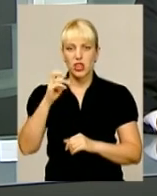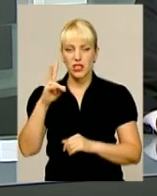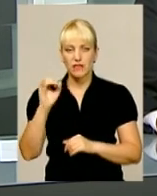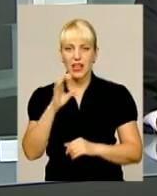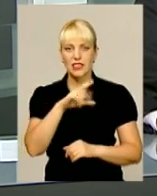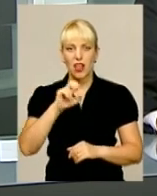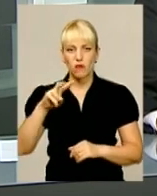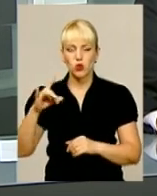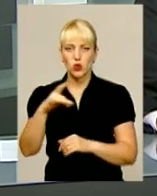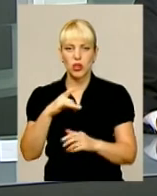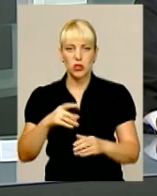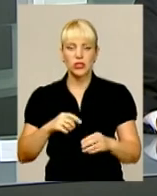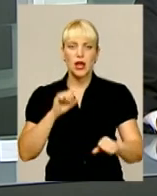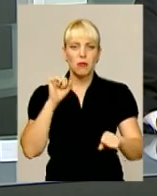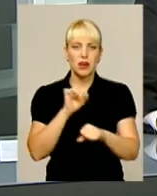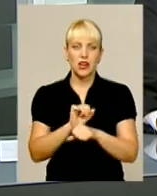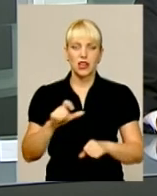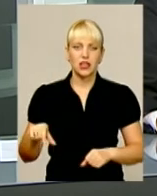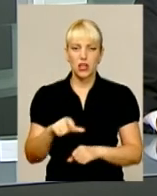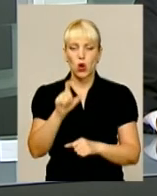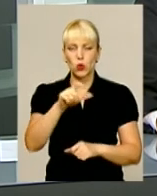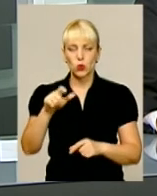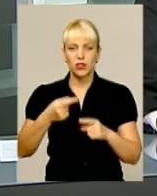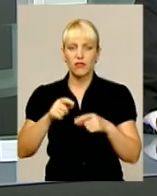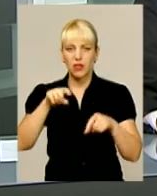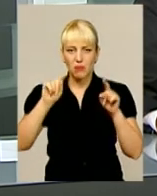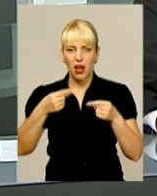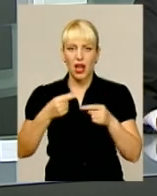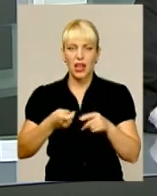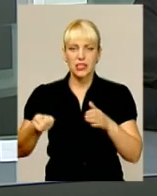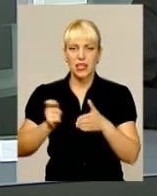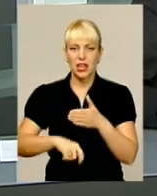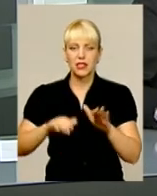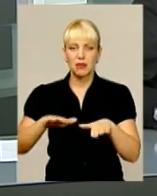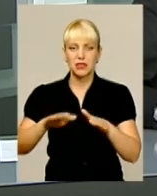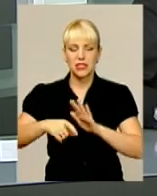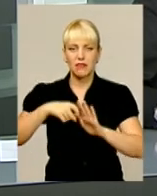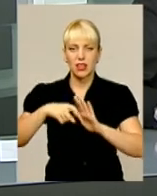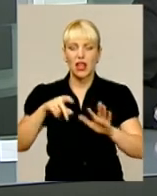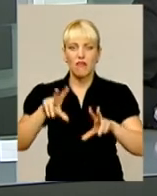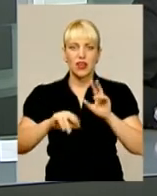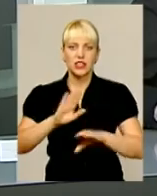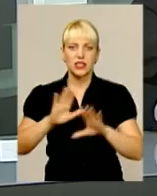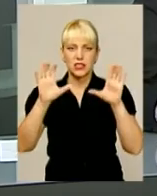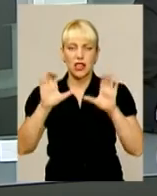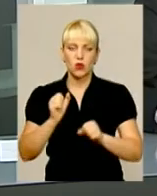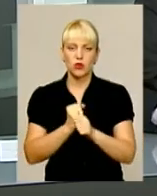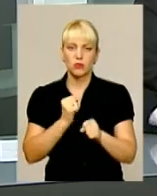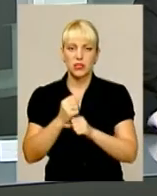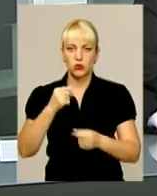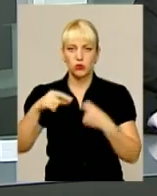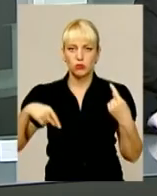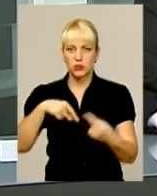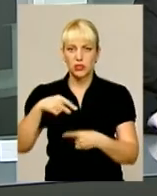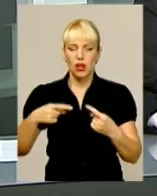району перекрили трасу. Люди вимагали зупинити роботу місцевого кар'єру, бо вважають, що він працює незаконно. Протистояння